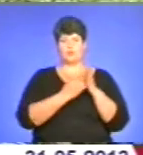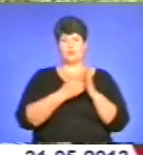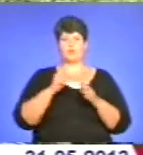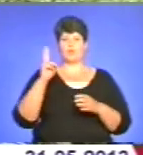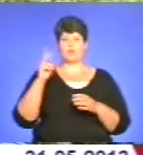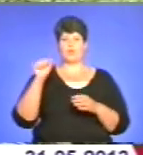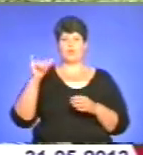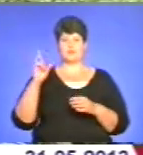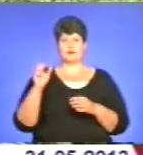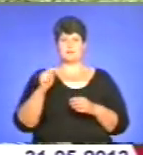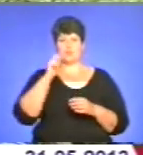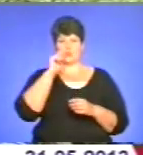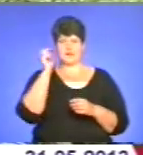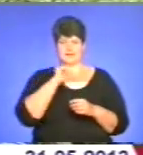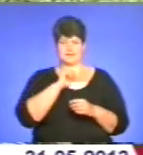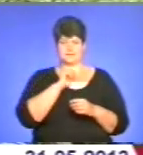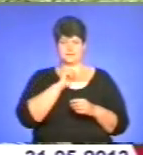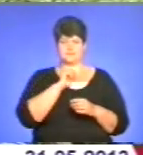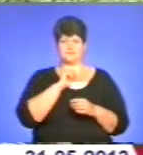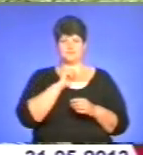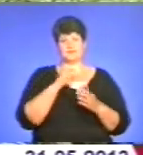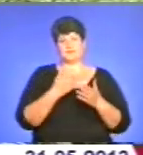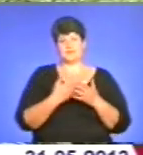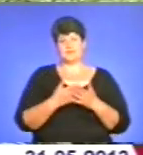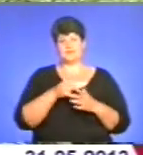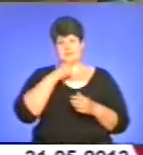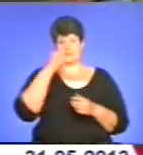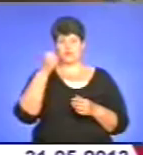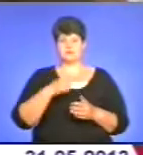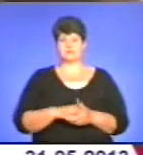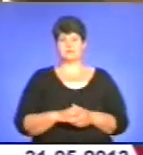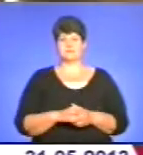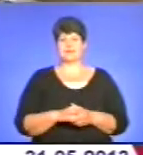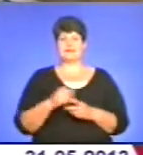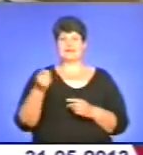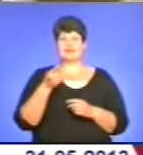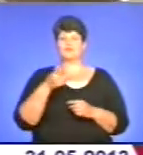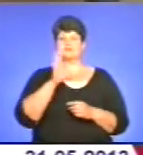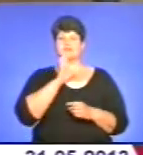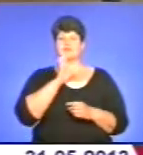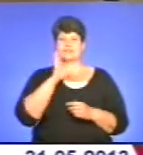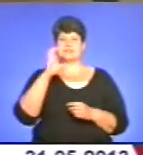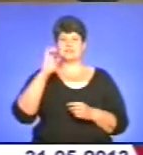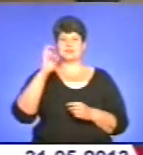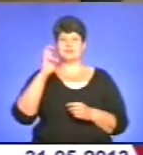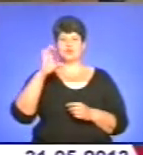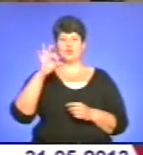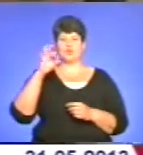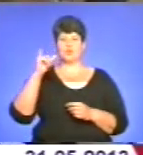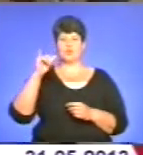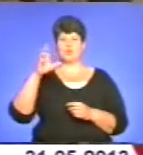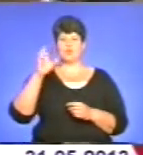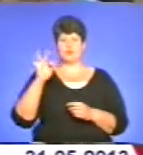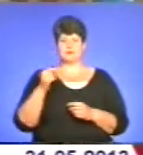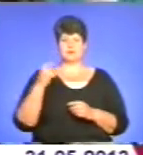України. Так що серед дорослих. Тернопільські жінки-сноубордистки – безперечно лідери в Україні.